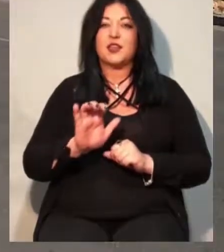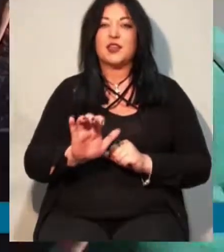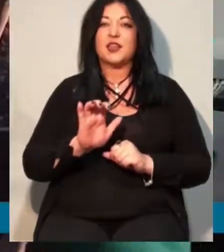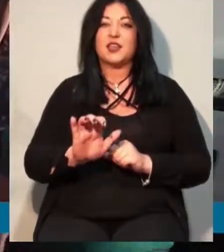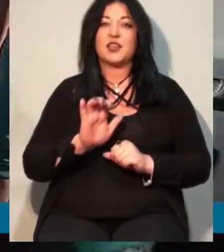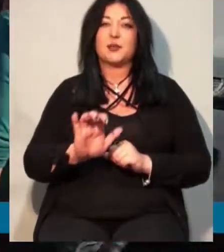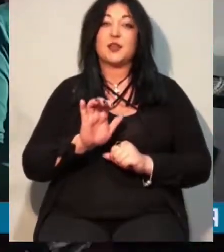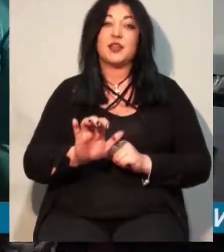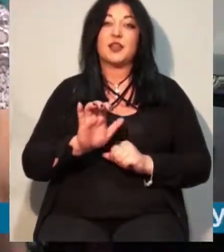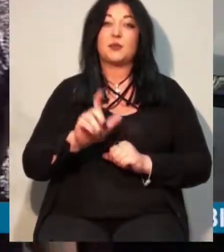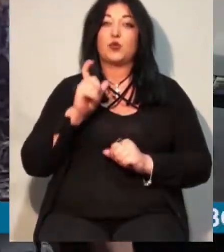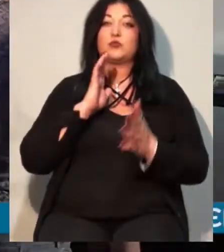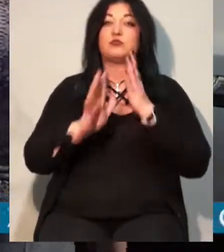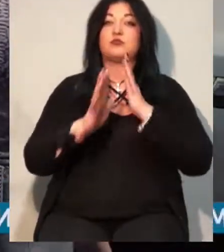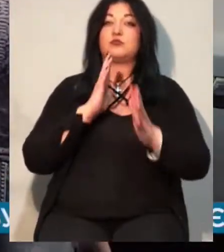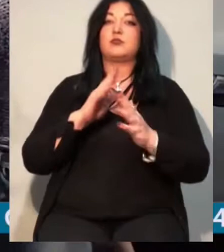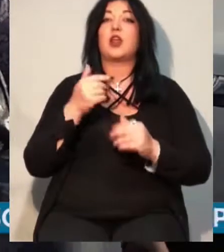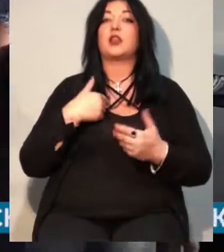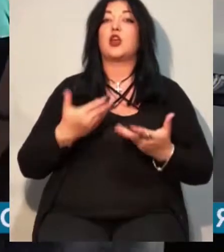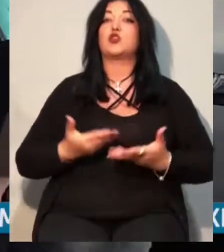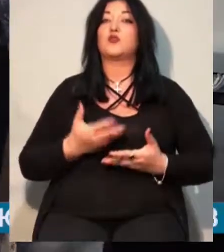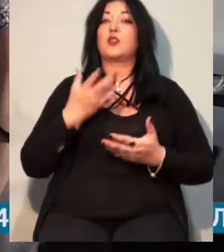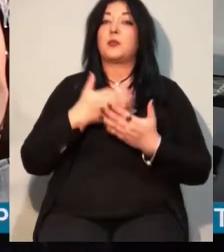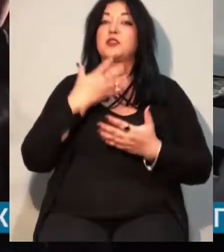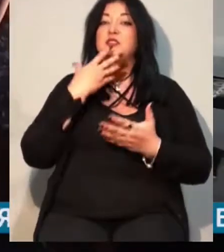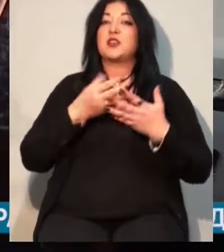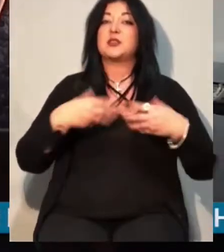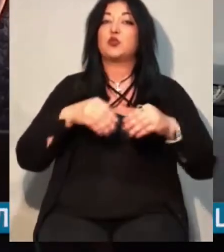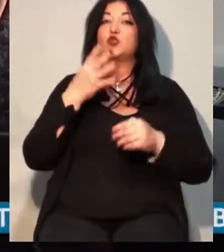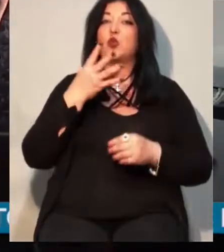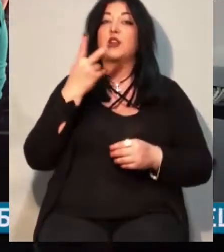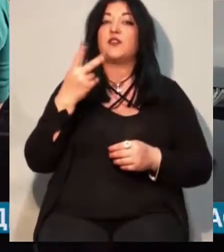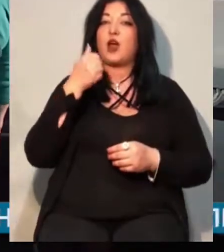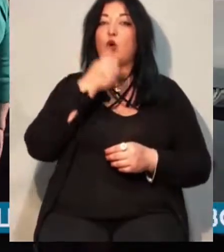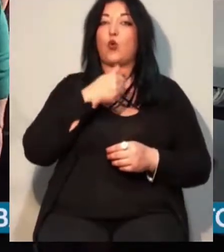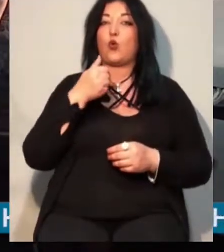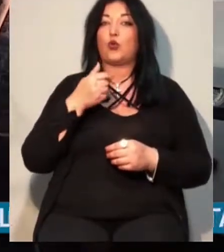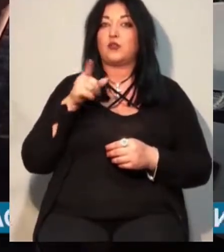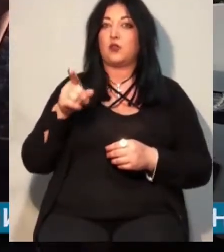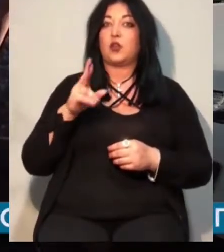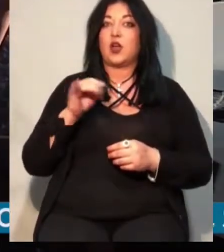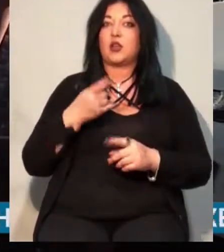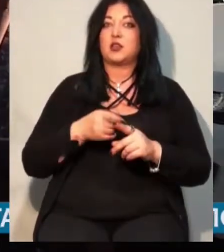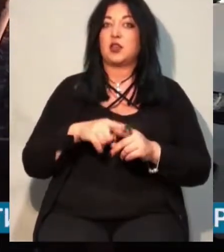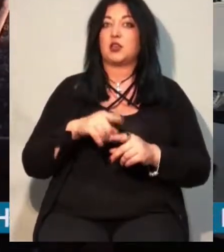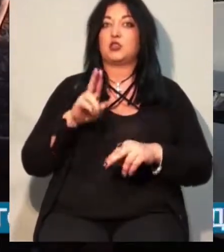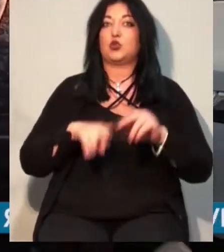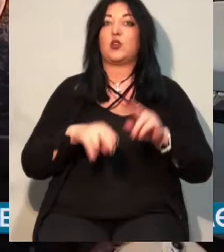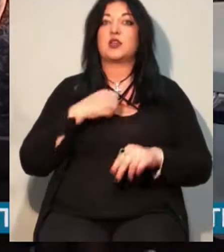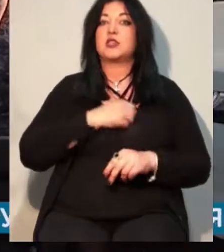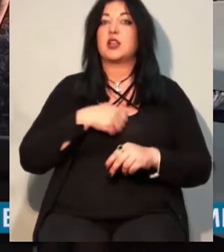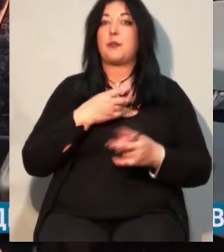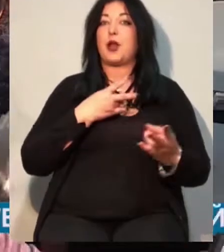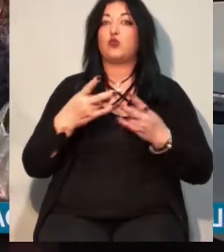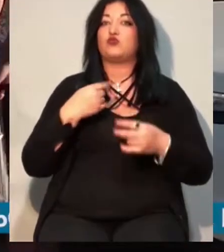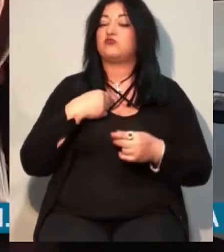Я живу, наприклад, со своєю сім'єю 42 роки, якраз возі той стрійки, злополучної, негативної,